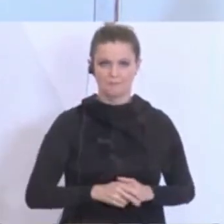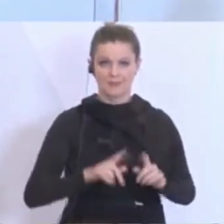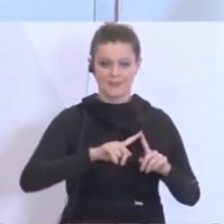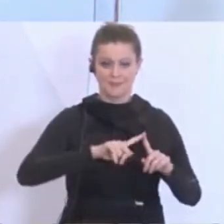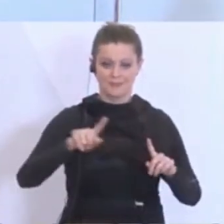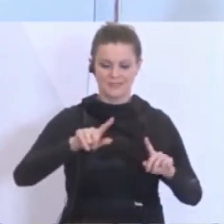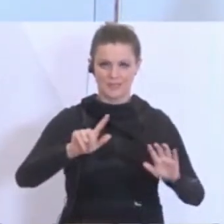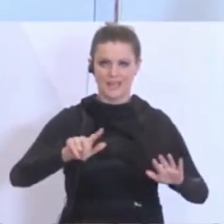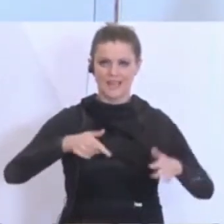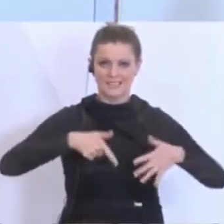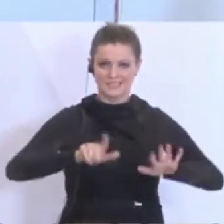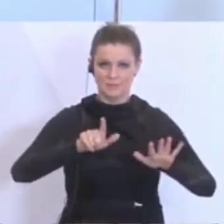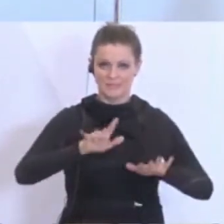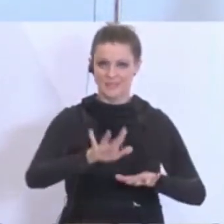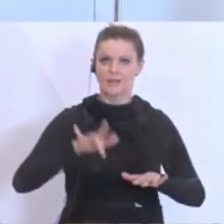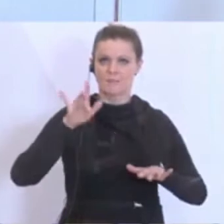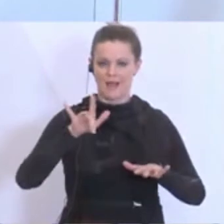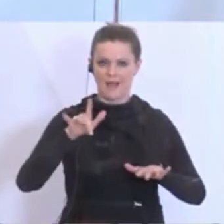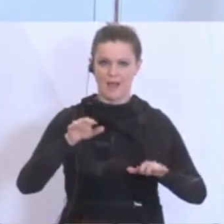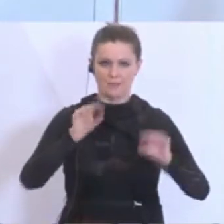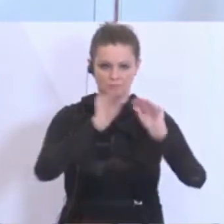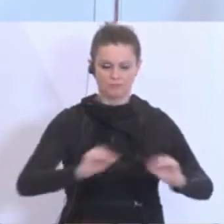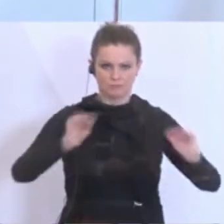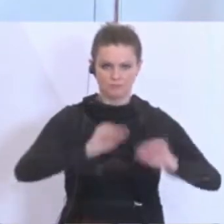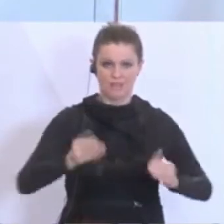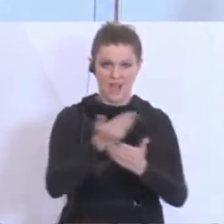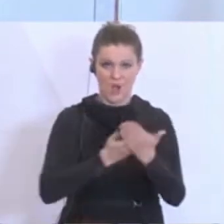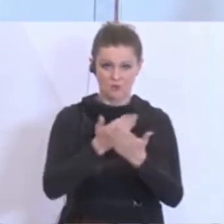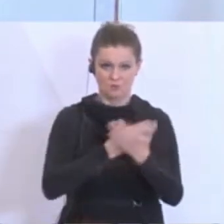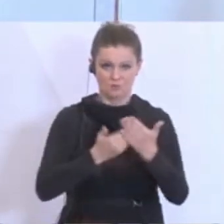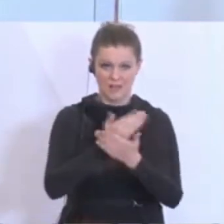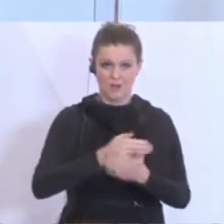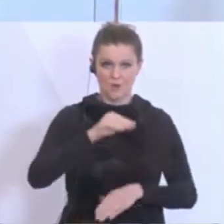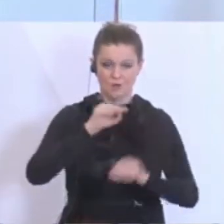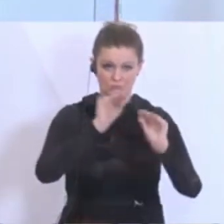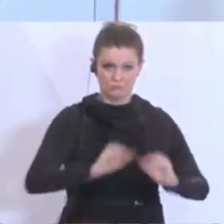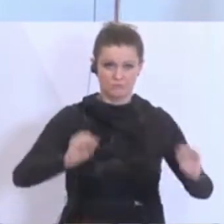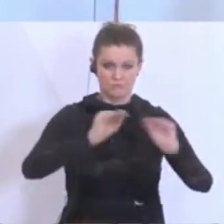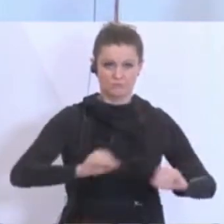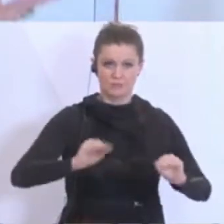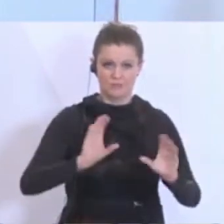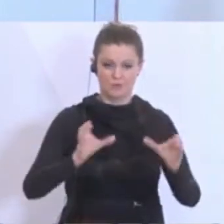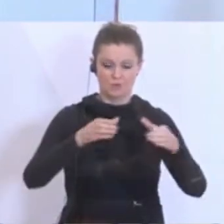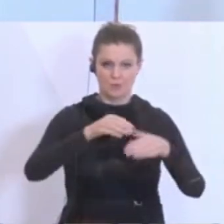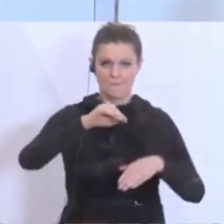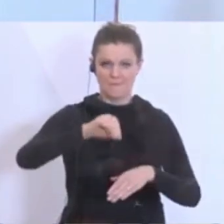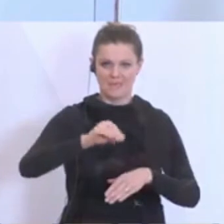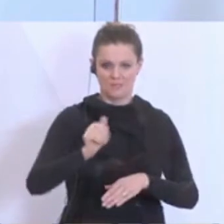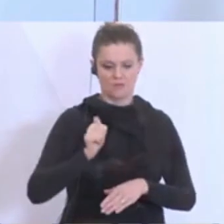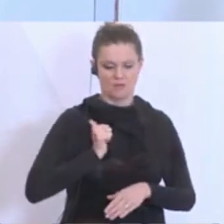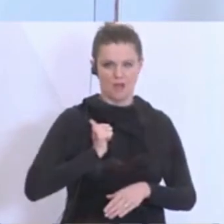Mai findet die Formierung und die Ausbildung der Milizsoldatinnen und Soldaten statt, über die der Herr